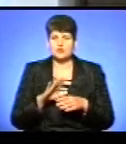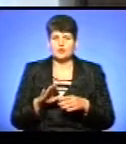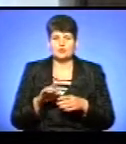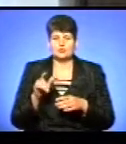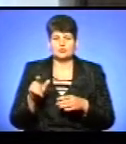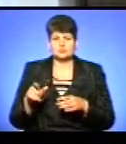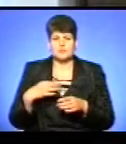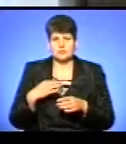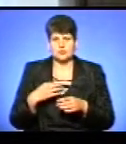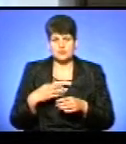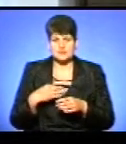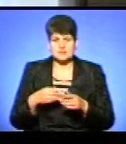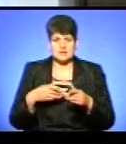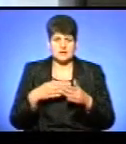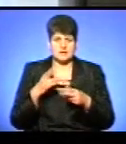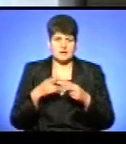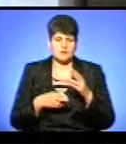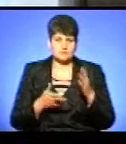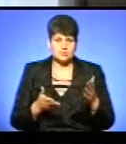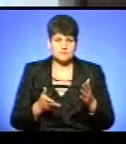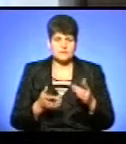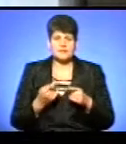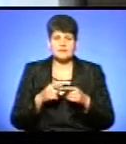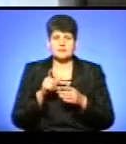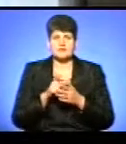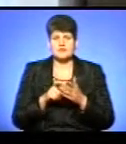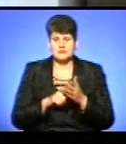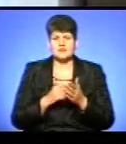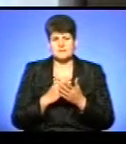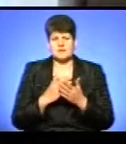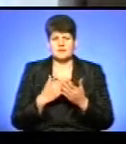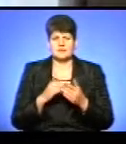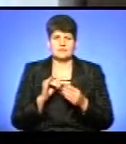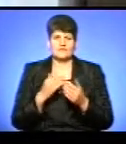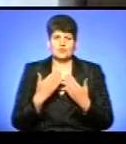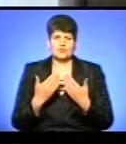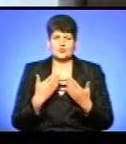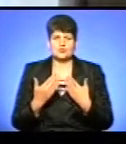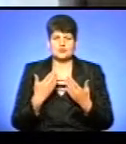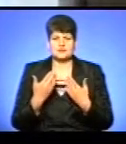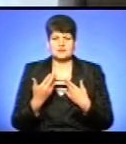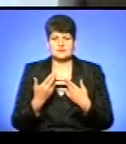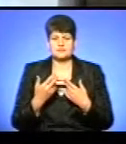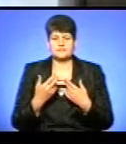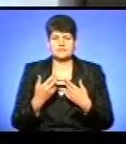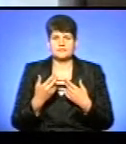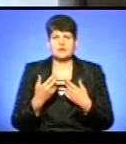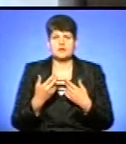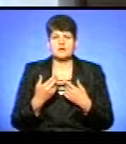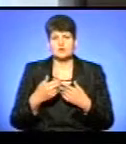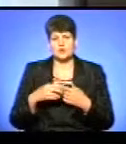крайніше». Цей вірш, там є і саркастичне ставлення до російських царів